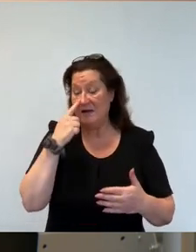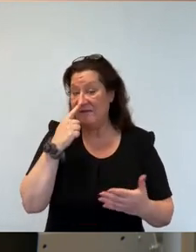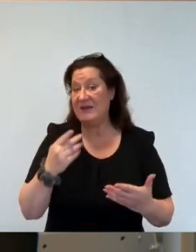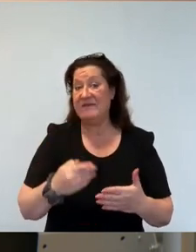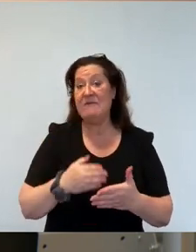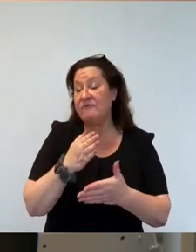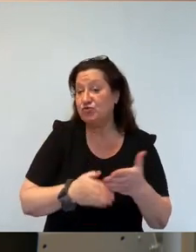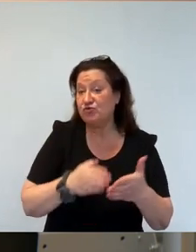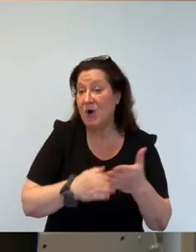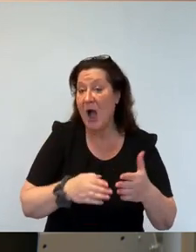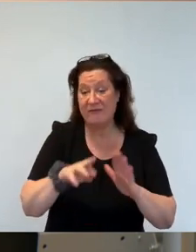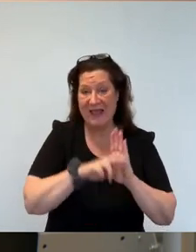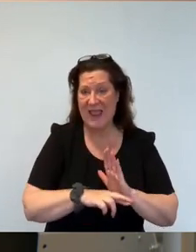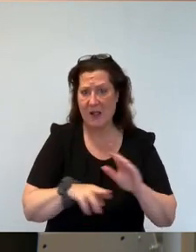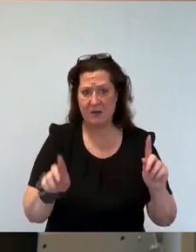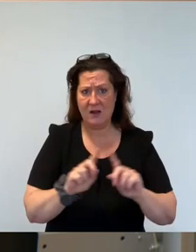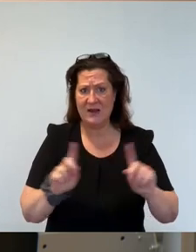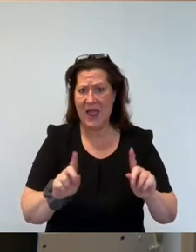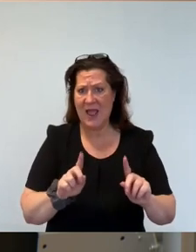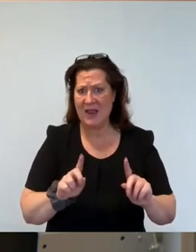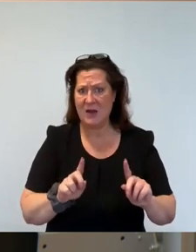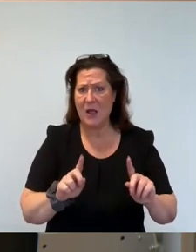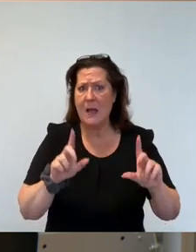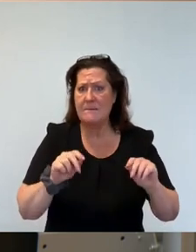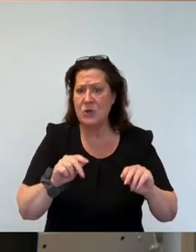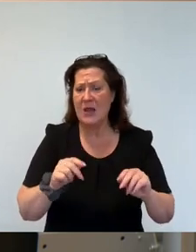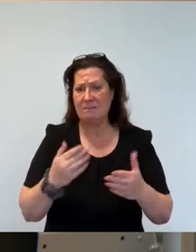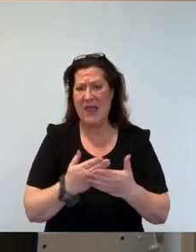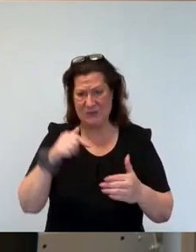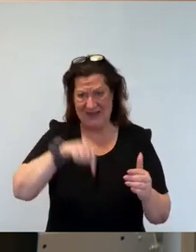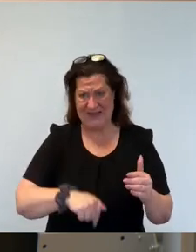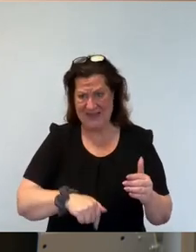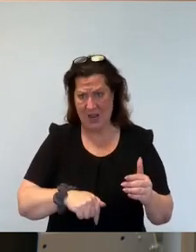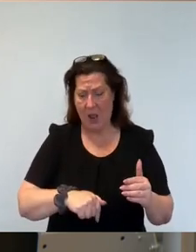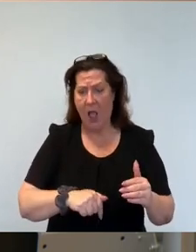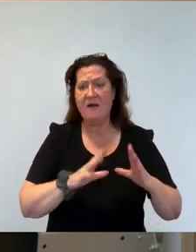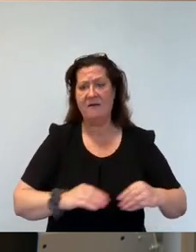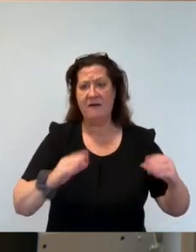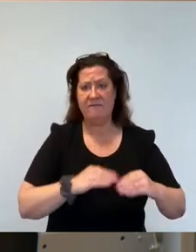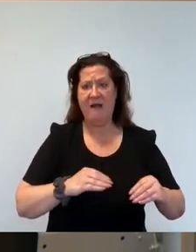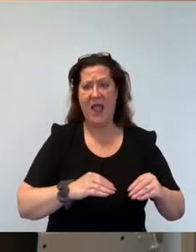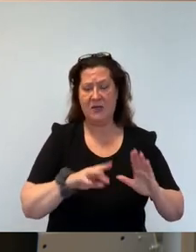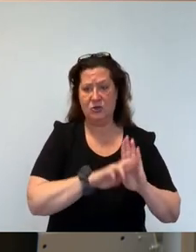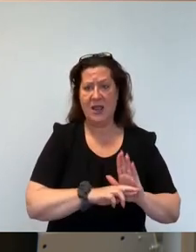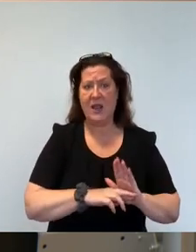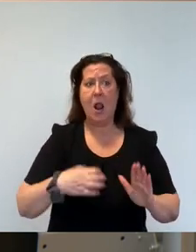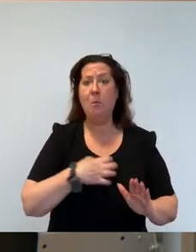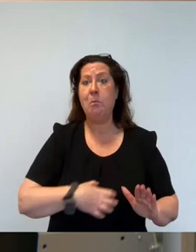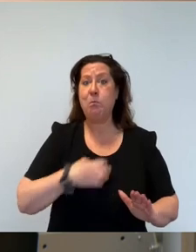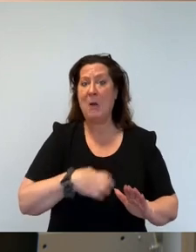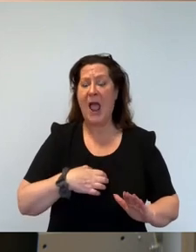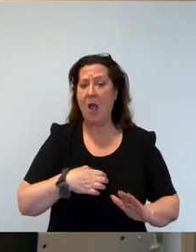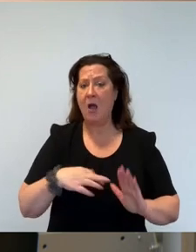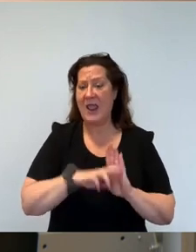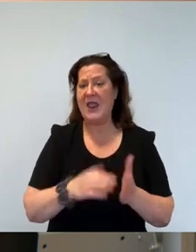einhergeht, sondern das sind die im Vergleich zu Bayern sehr, sehr milde Regelungen, die dort der Freistaat vorgegeben hat. Und